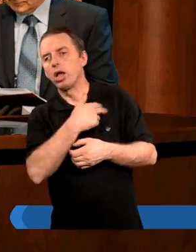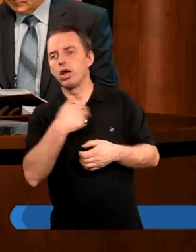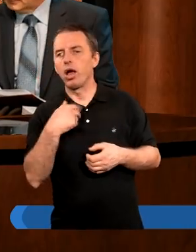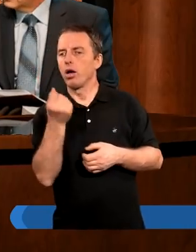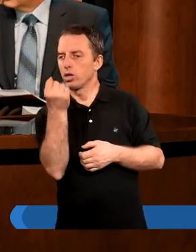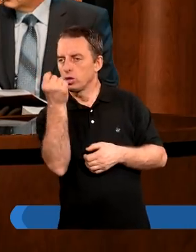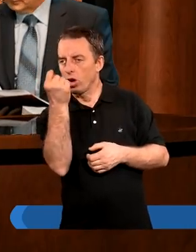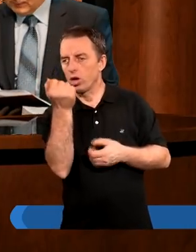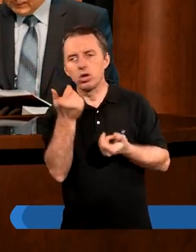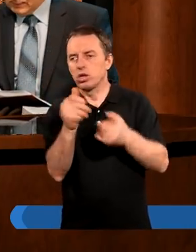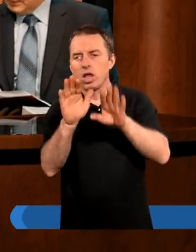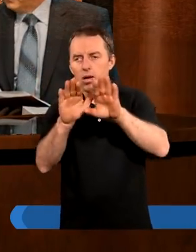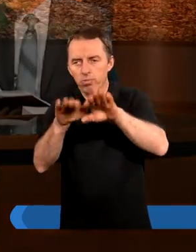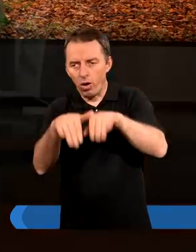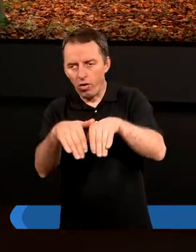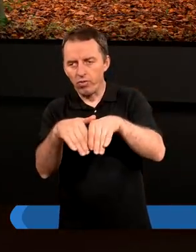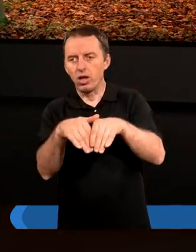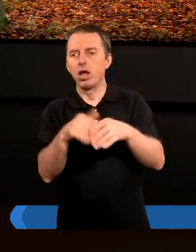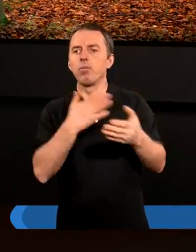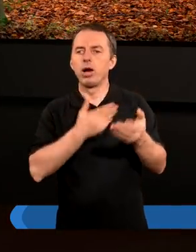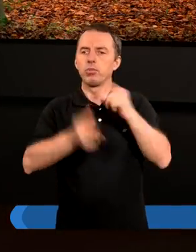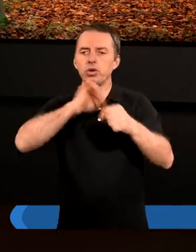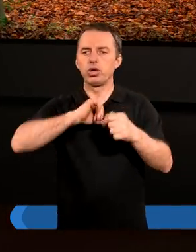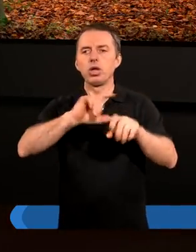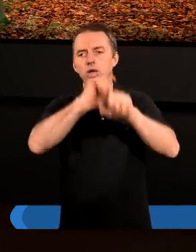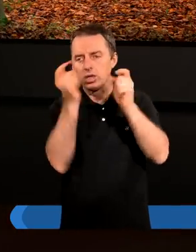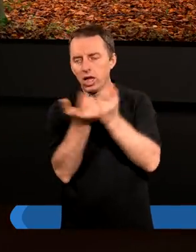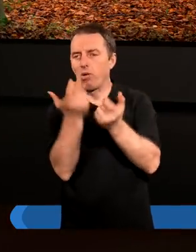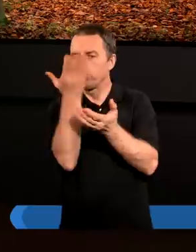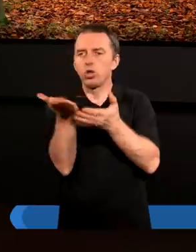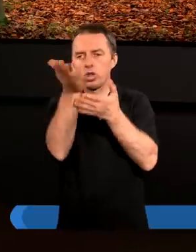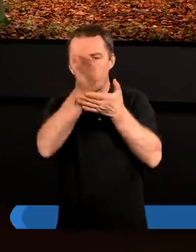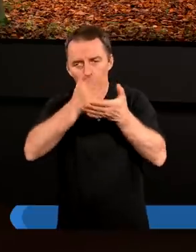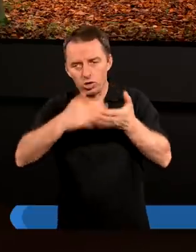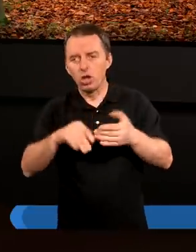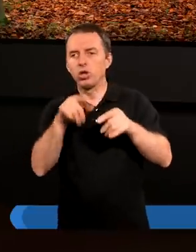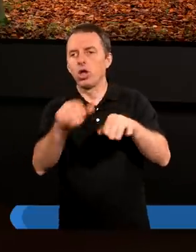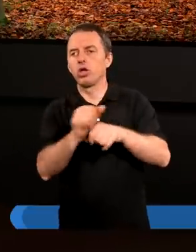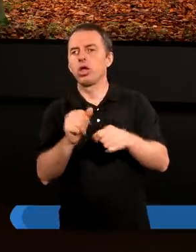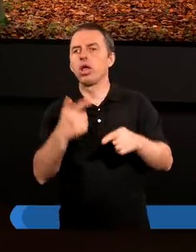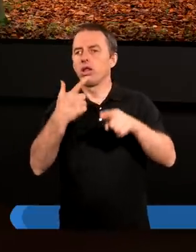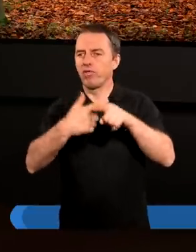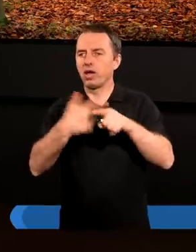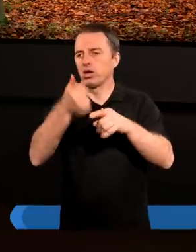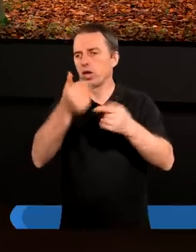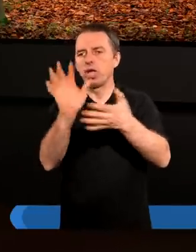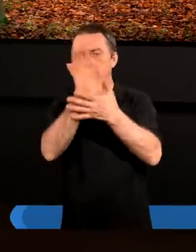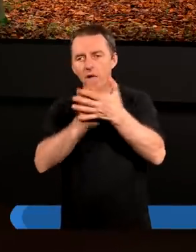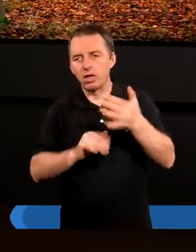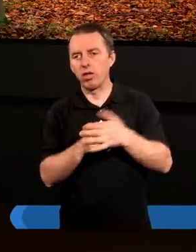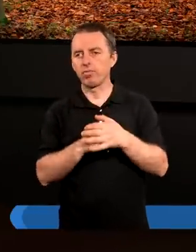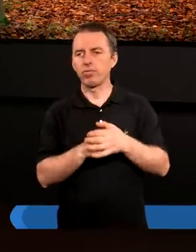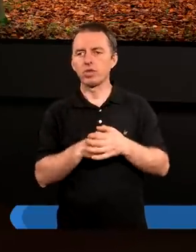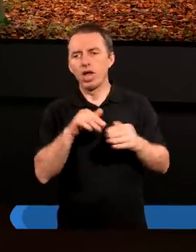troszeczkę na to nie pozwoli, bo mamy przed sobą cały piąty rozdział, a to jest 21 tekstów.